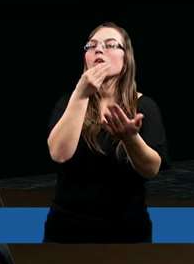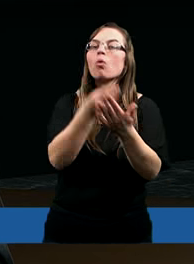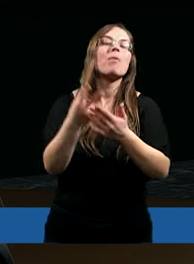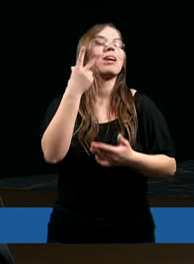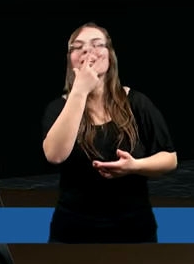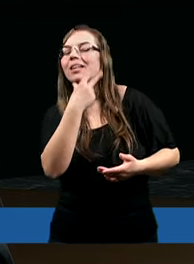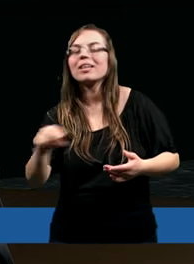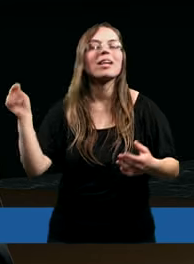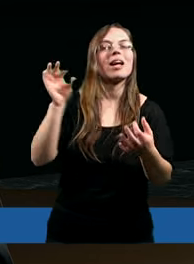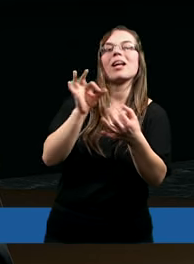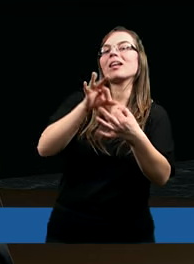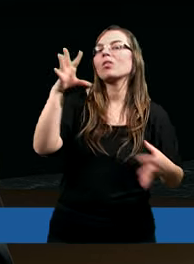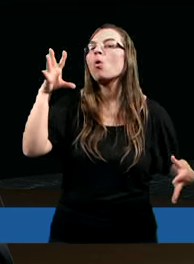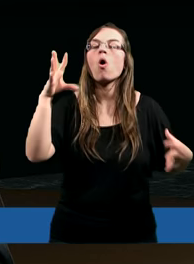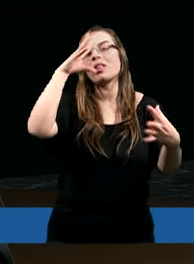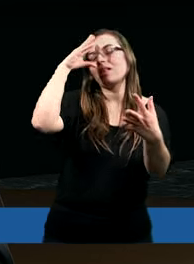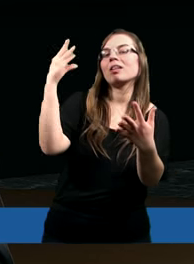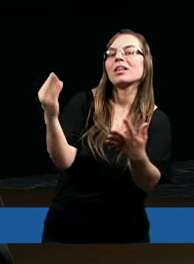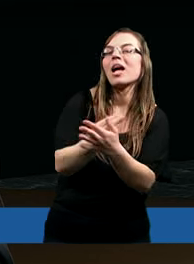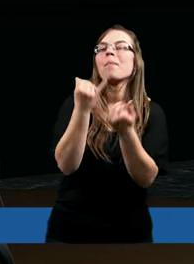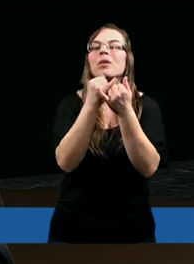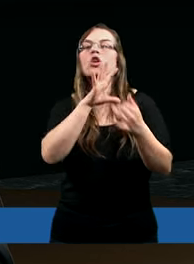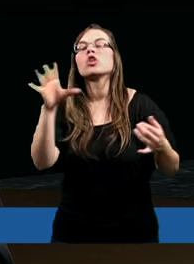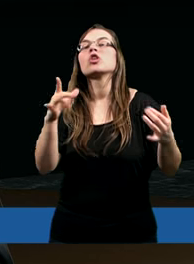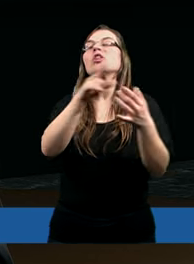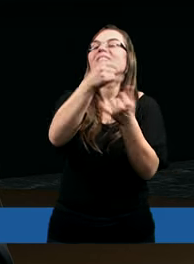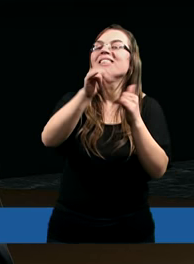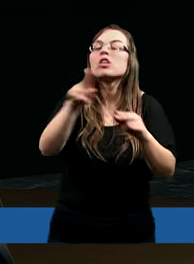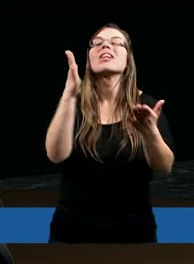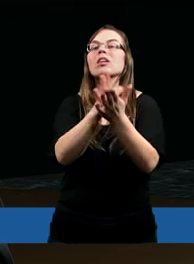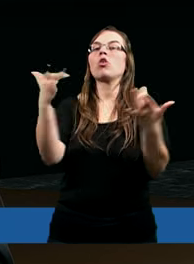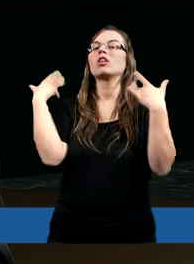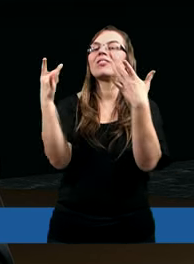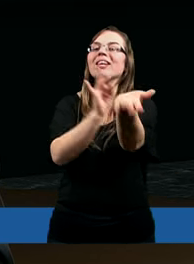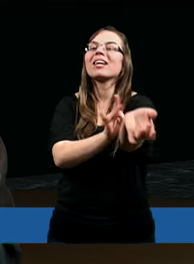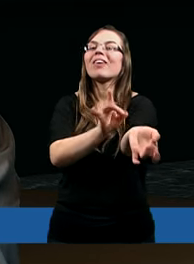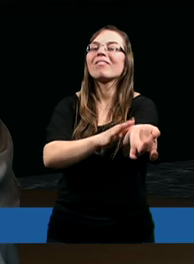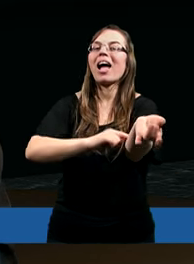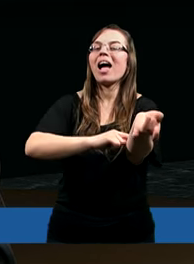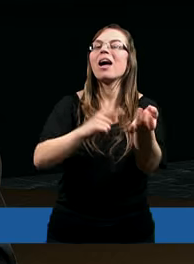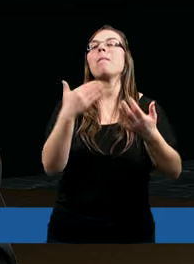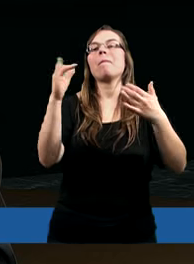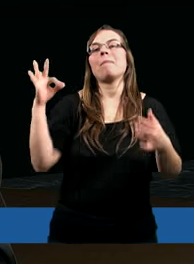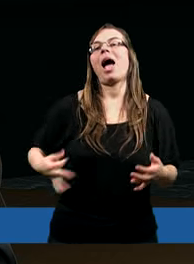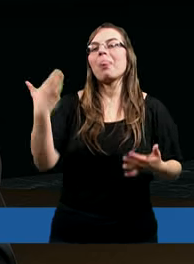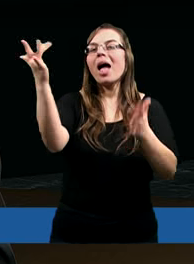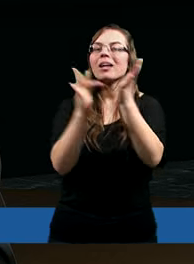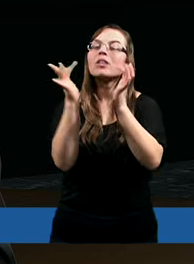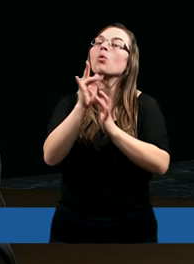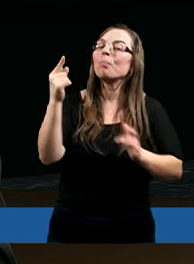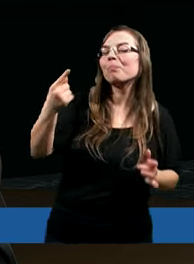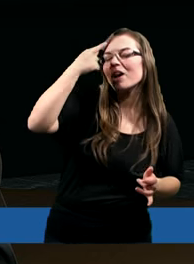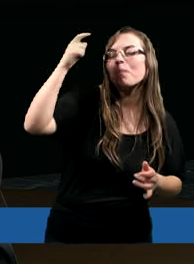byle złotem, nie byle sreblem, lecz żywą krwią Pana Jezusa. I mówi im o tym i